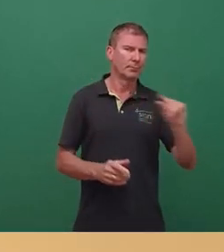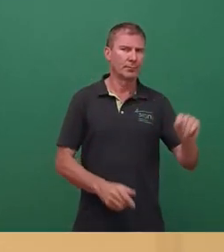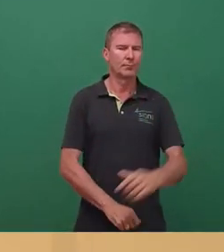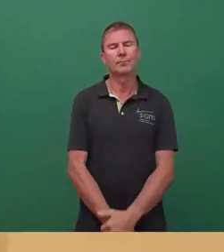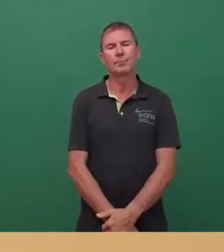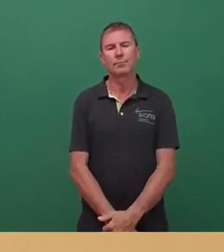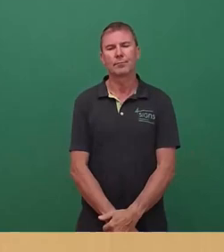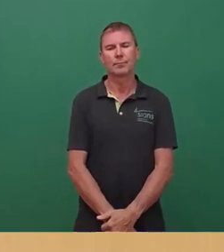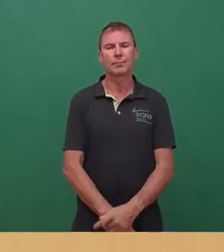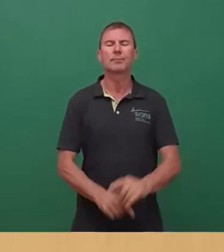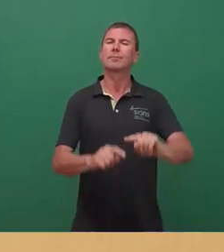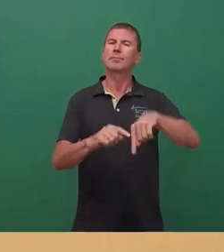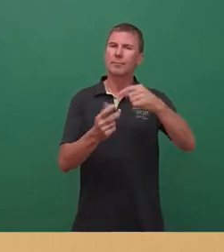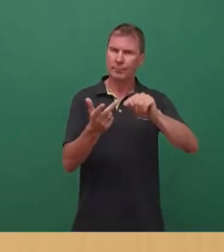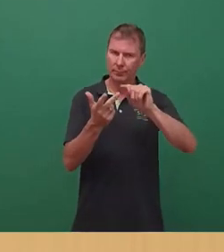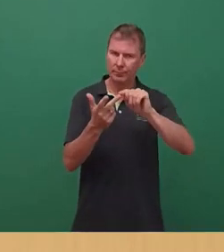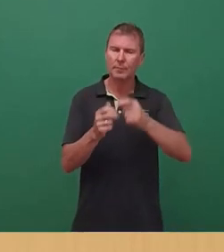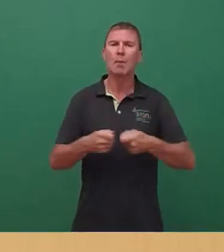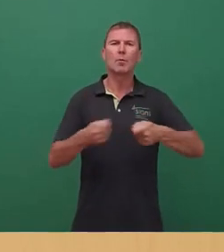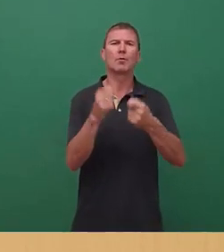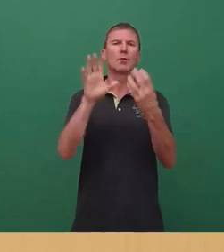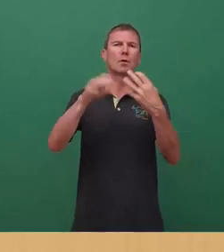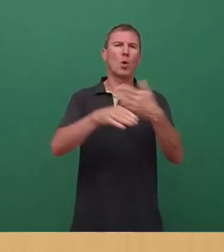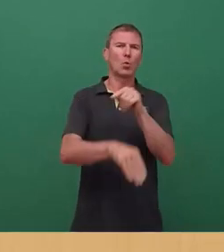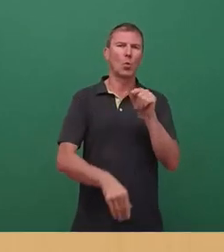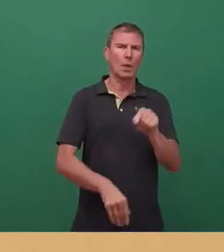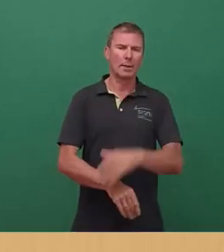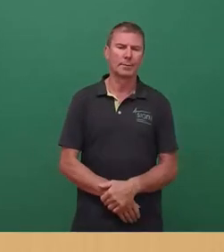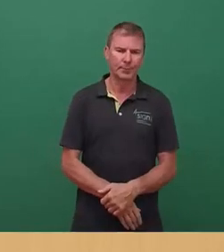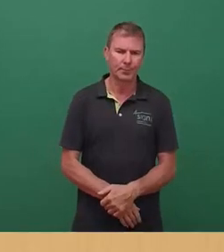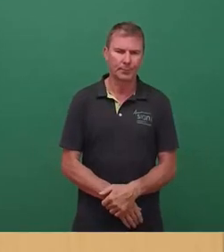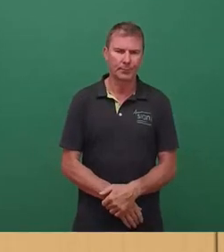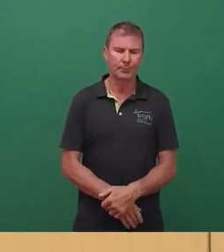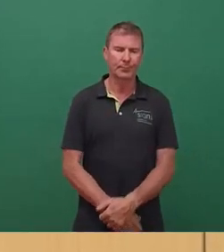Als nächstes Bündnis 90 Die Grünen, Herr Löser.